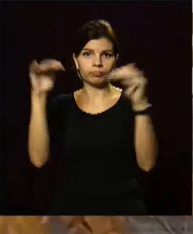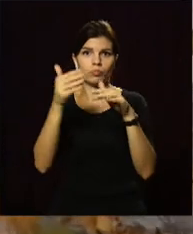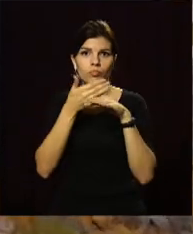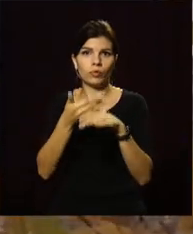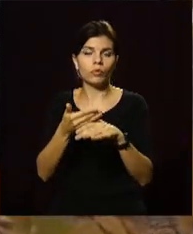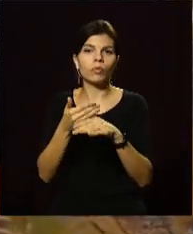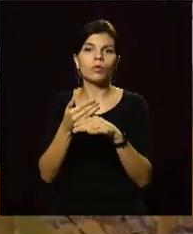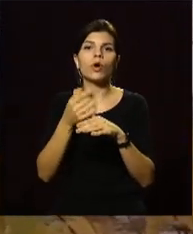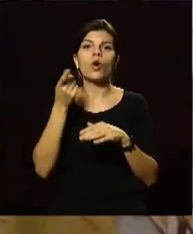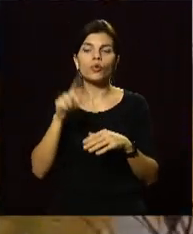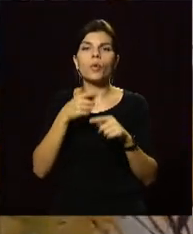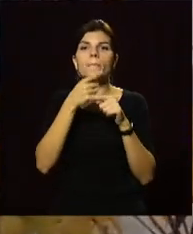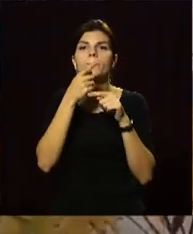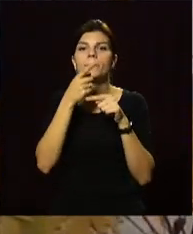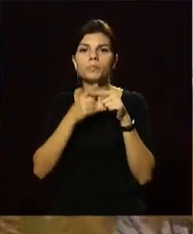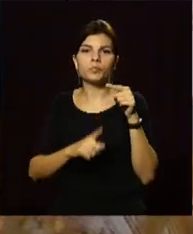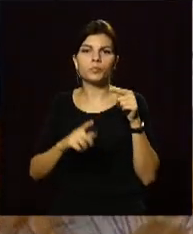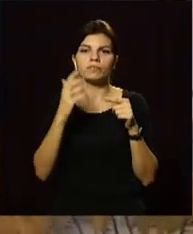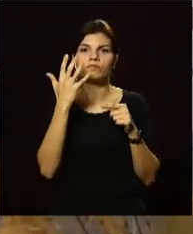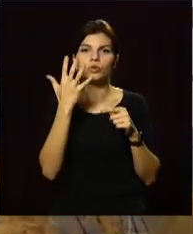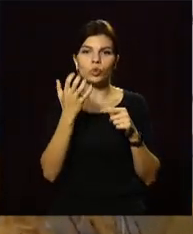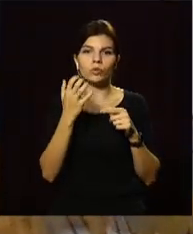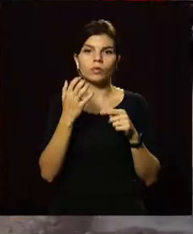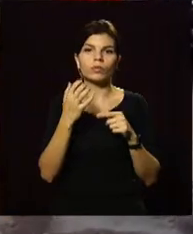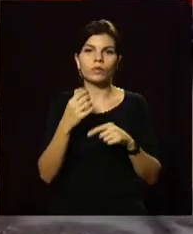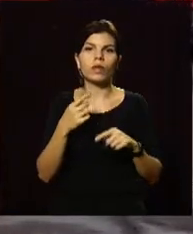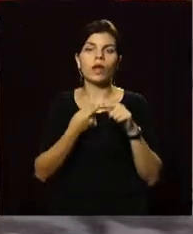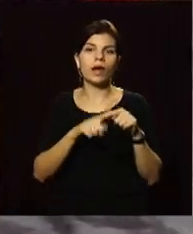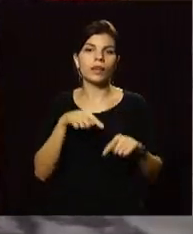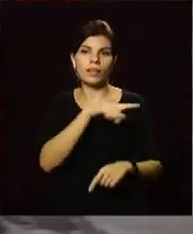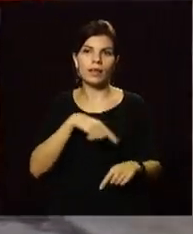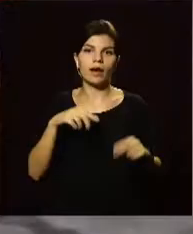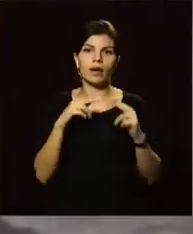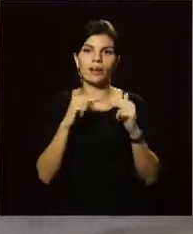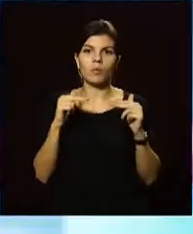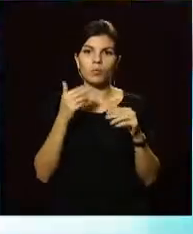Залучені і понад півсотні вогнеборців Дніпропетровщини. Це вже друга ротація.